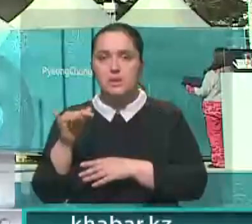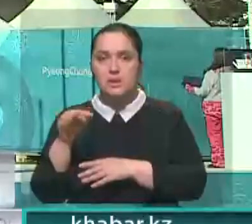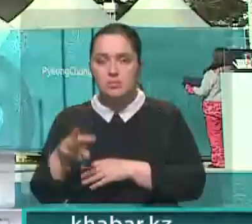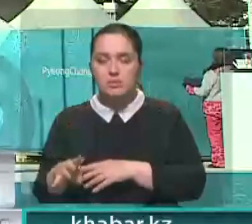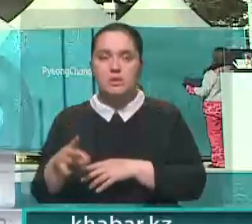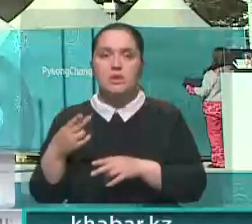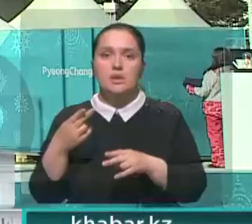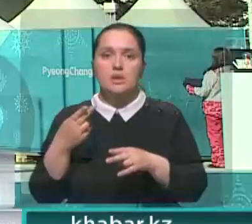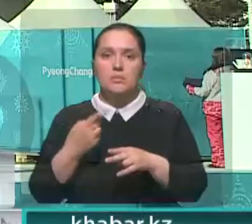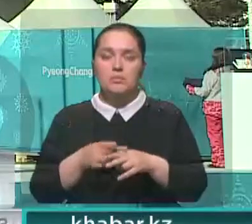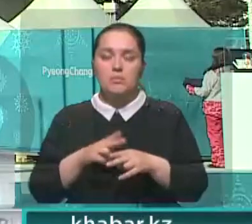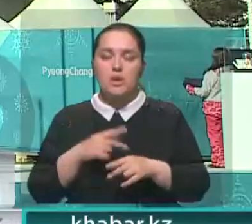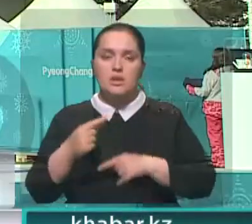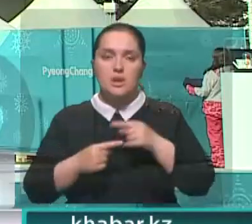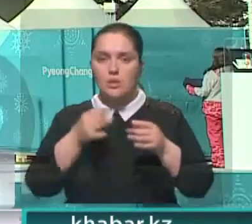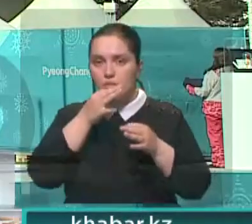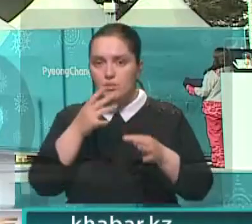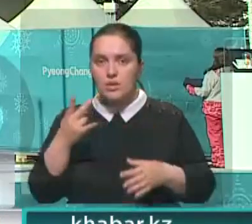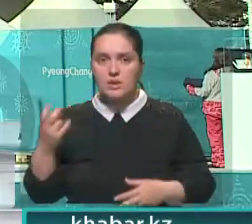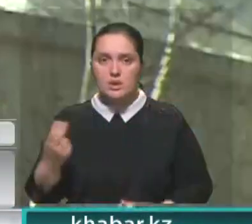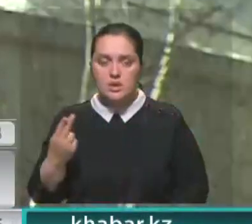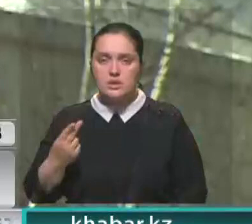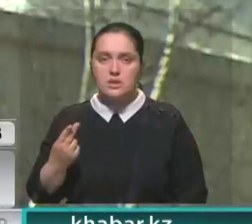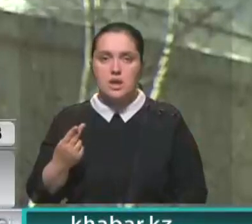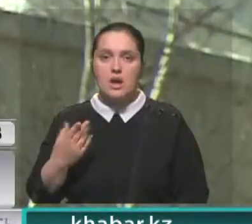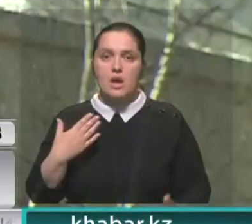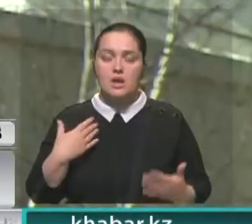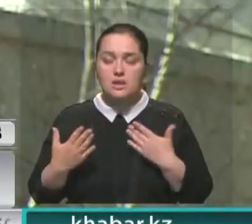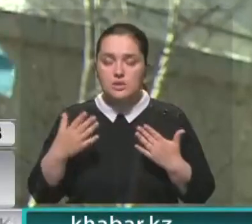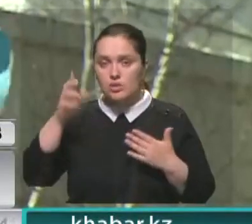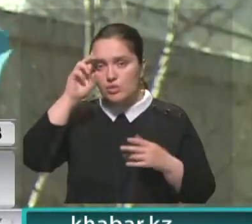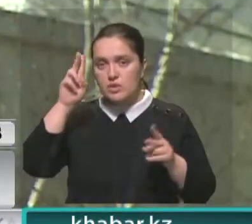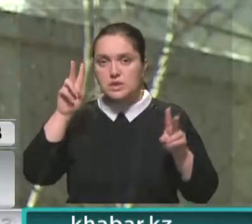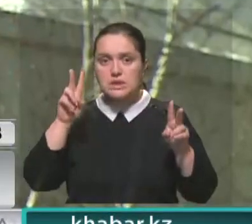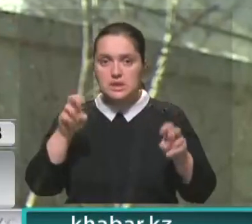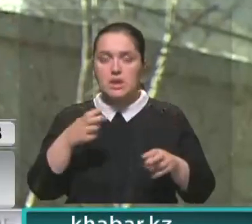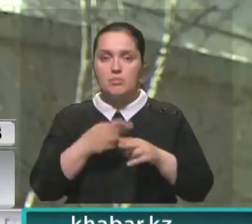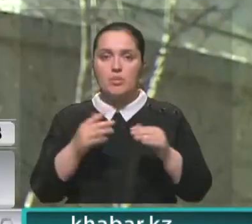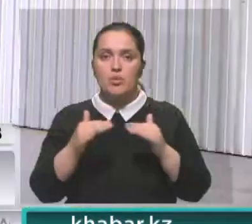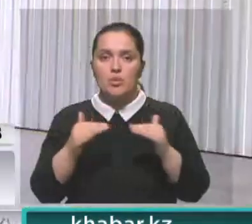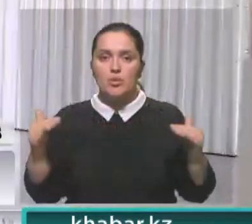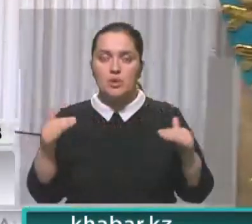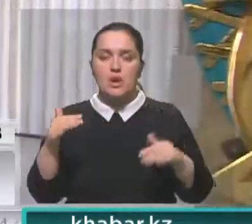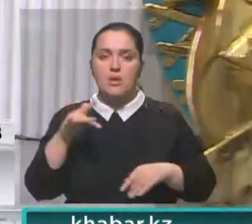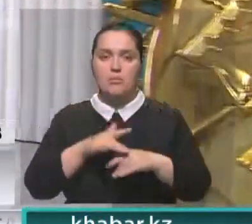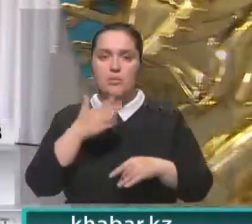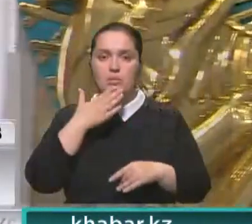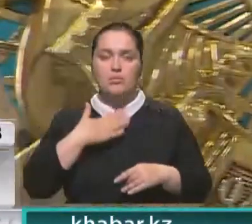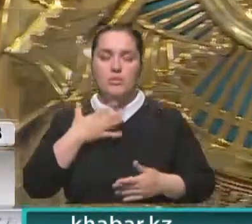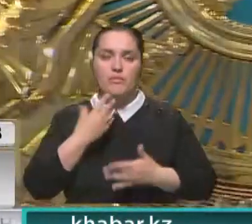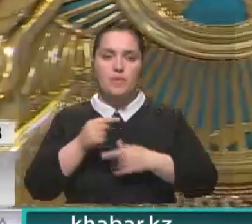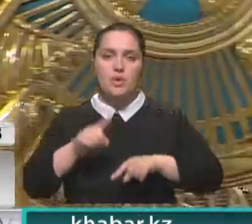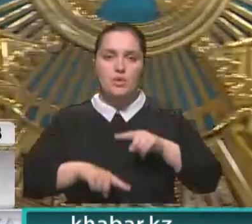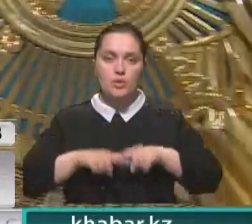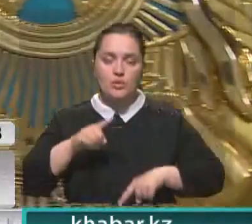судьбу, значимость и традиции любой нации. Поэтому отношение к госсимволам определяет уровень патриотизма гражданина. Как